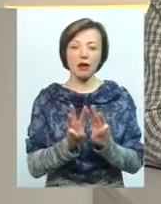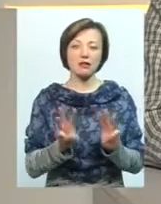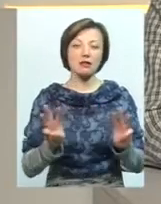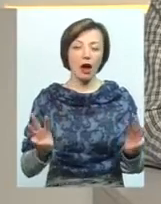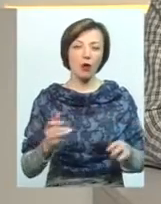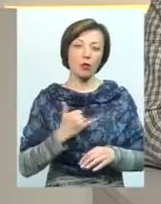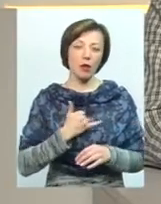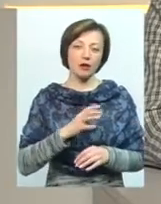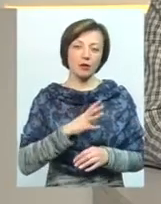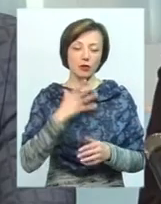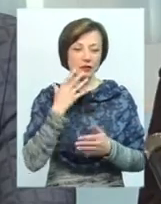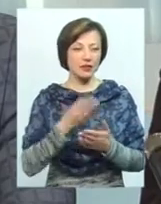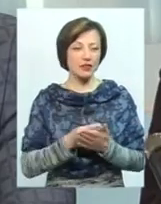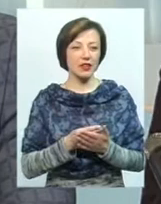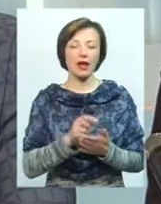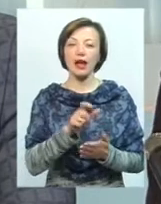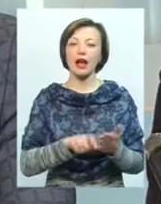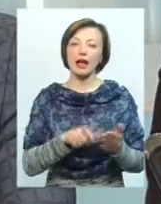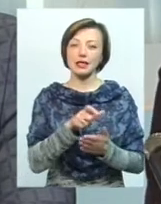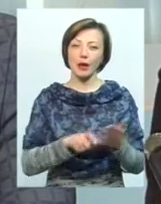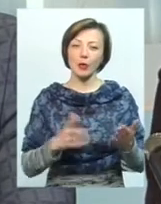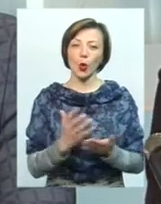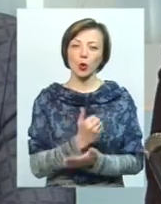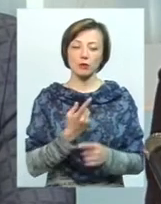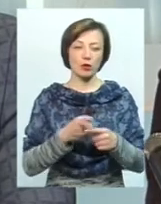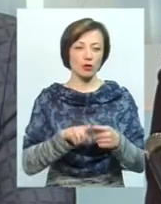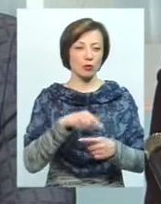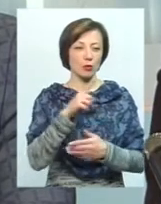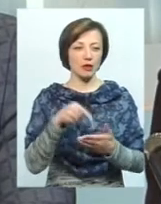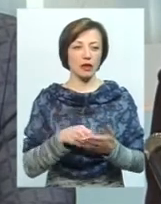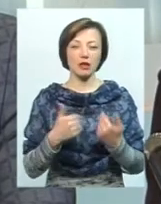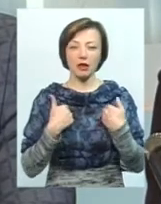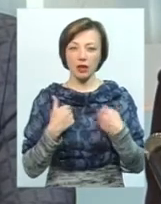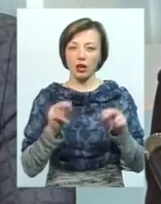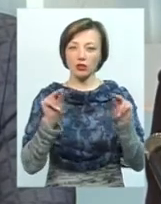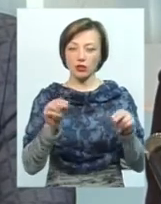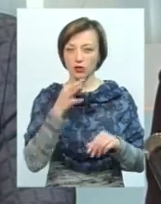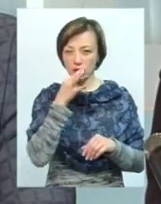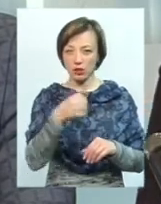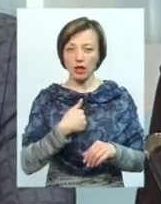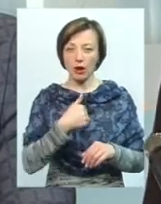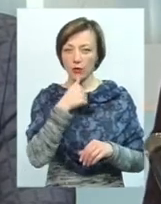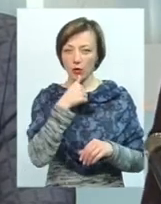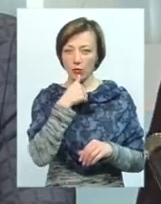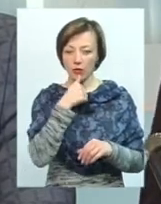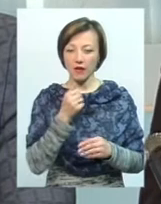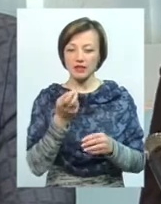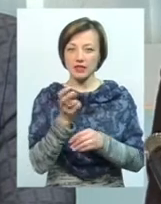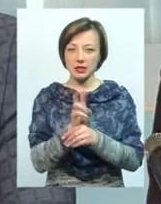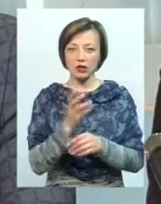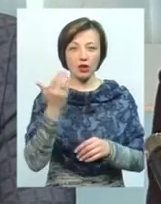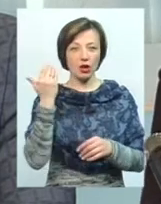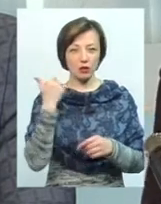був свій рецепт успіху в цьому питанні. Я, чесно скажу, що я пробував зайти раніше, в мене не